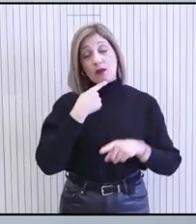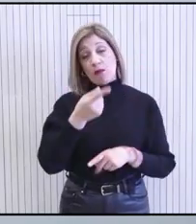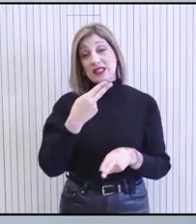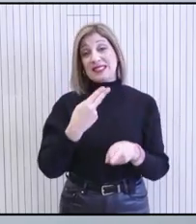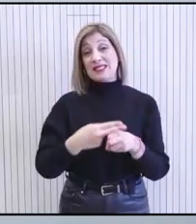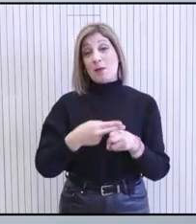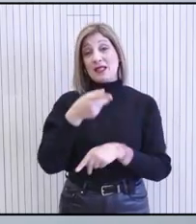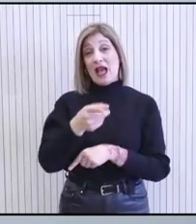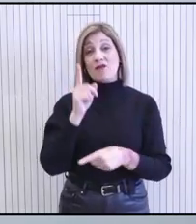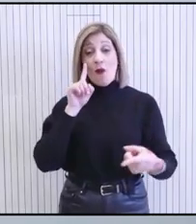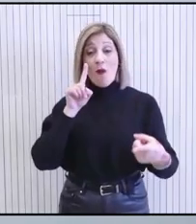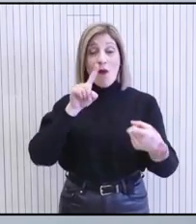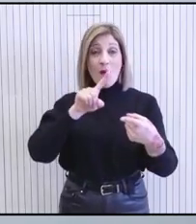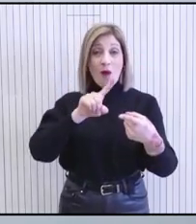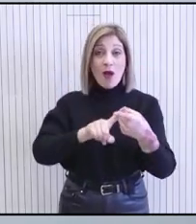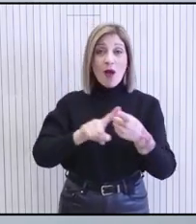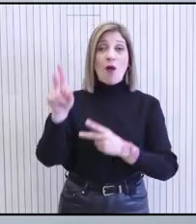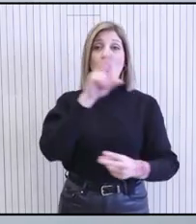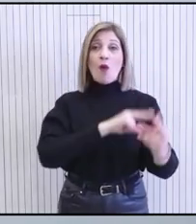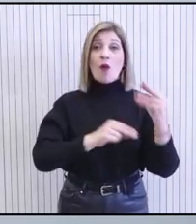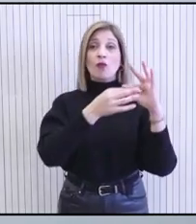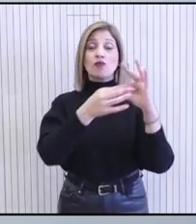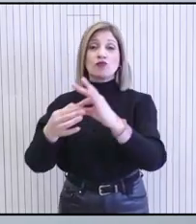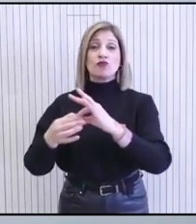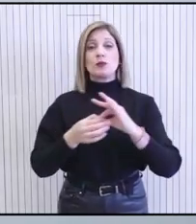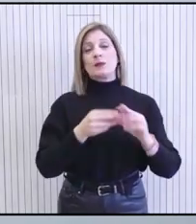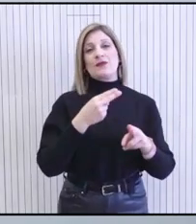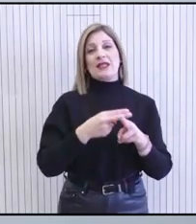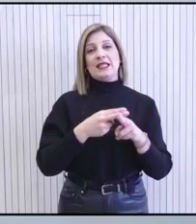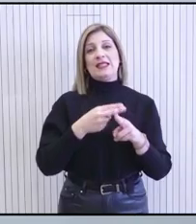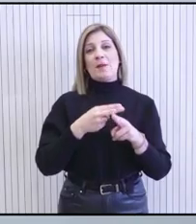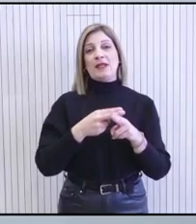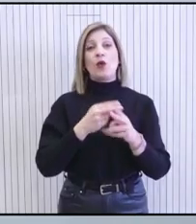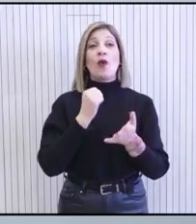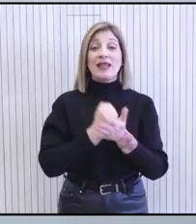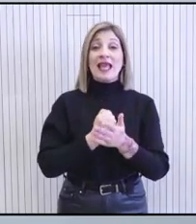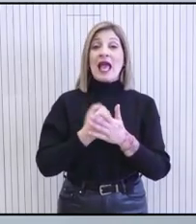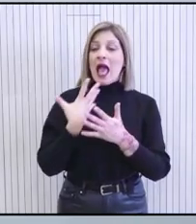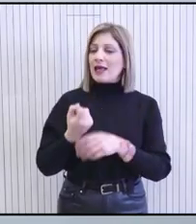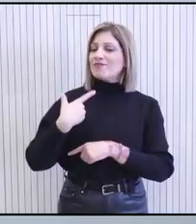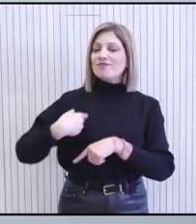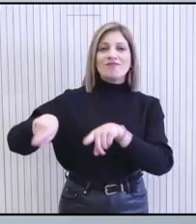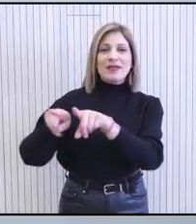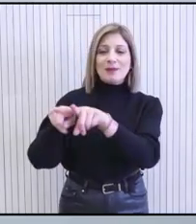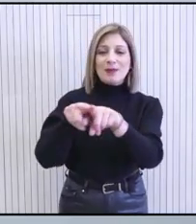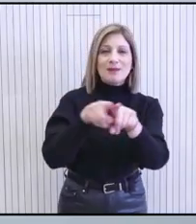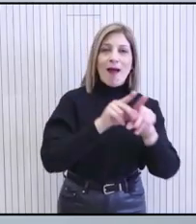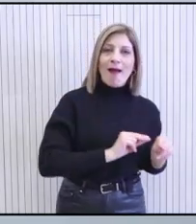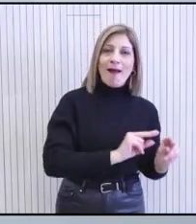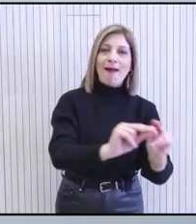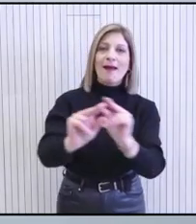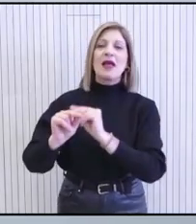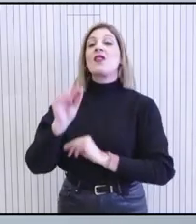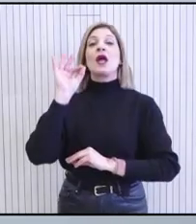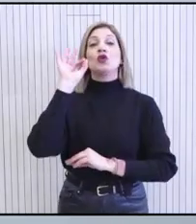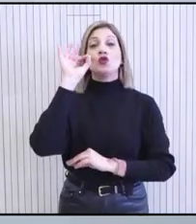σημασία στους τριμερείς μηχανισμούς που έχει αναπτύξει με δική της πρωτοβουλία, με κράτη με τα οποία μοιράζεται κοινές αρχές και αξίες και